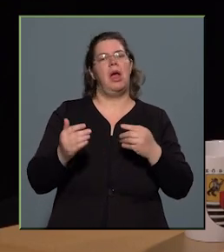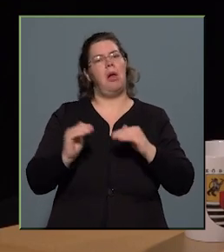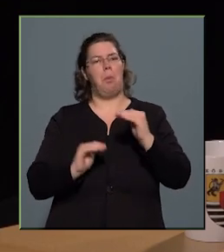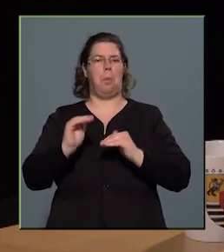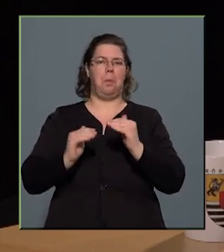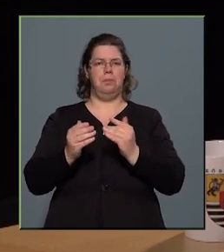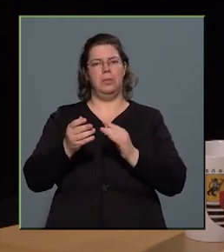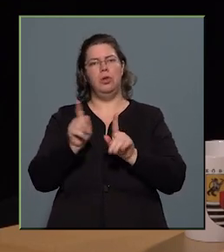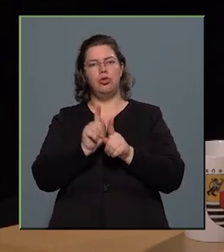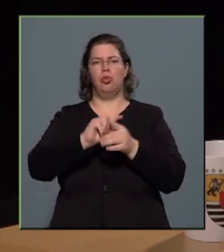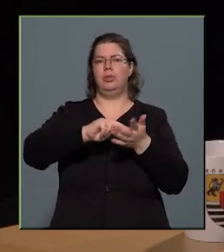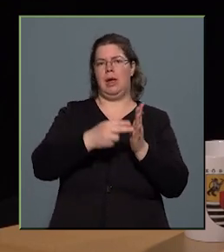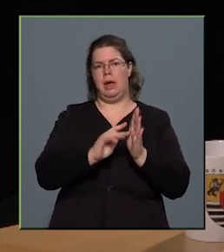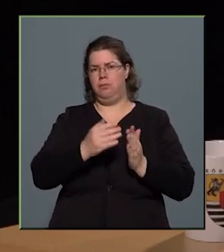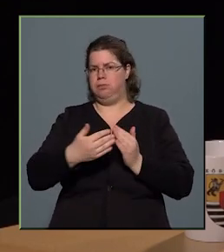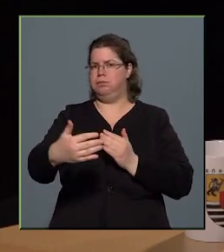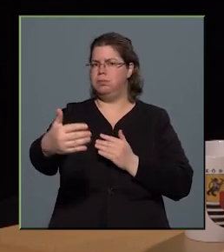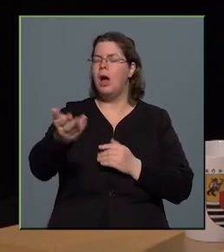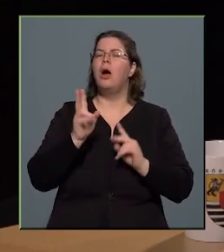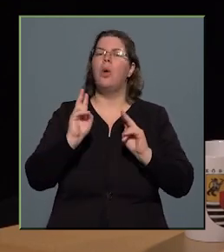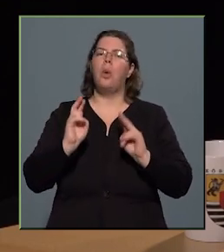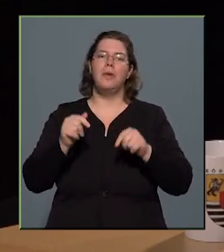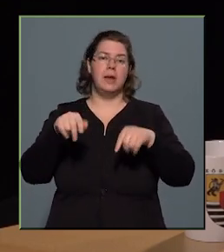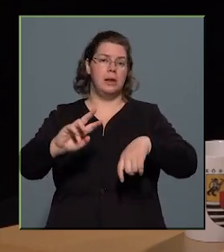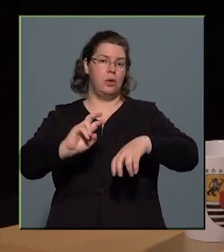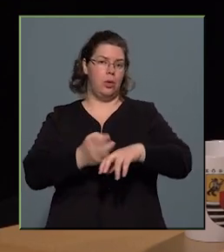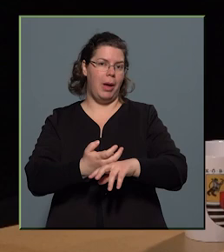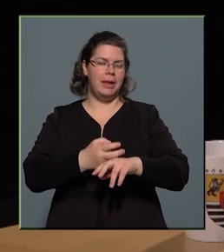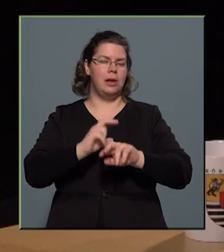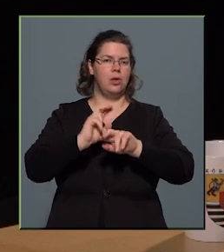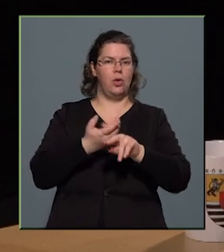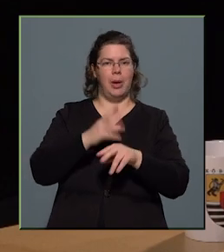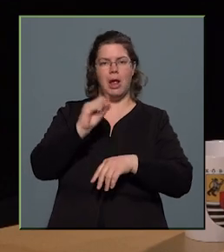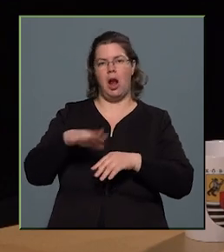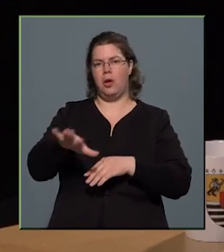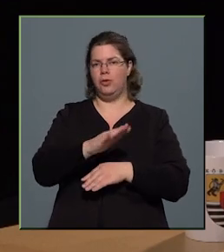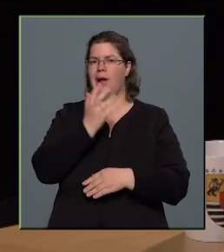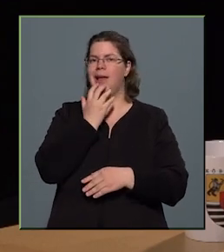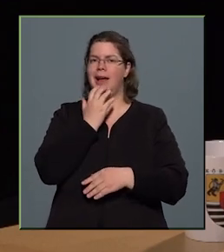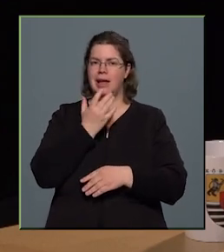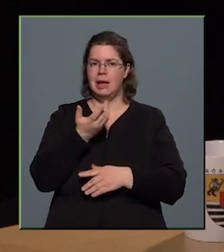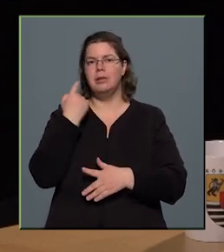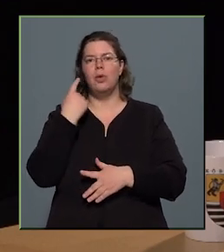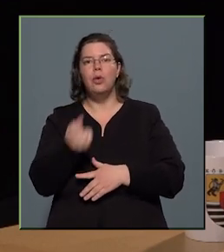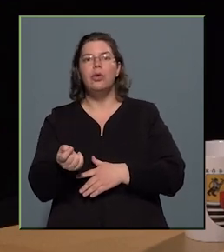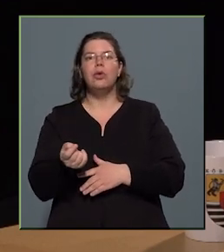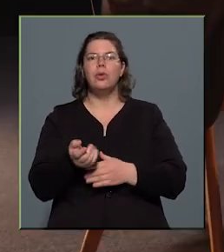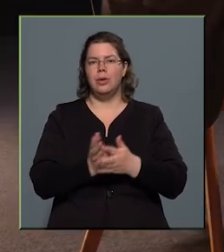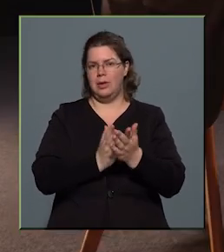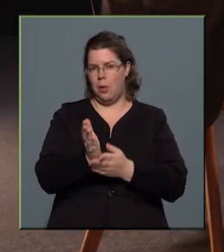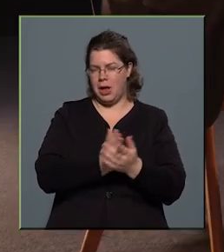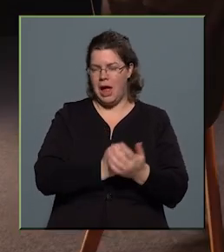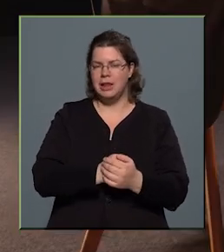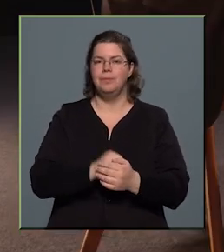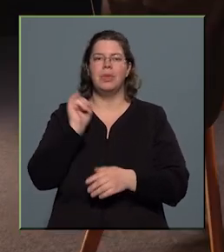úgy megtervezni, hogy jelesül itt külbányán, külbánya a lakosság igényeit ki tudjuk ezzel szolgálni,